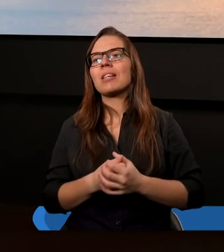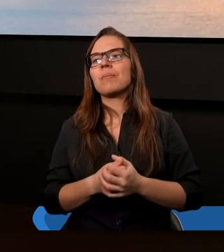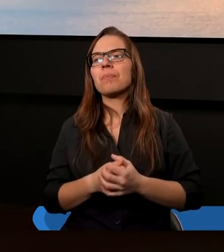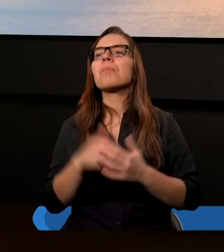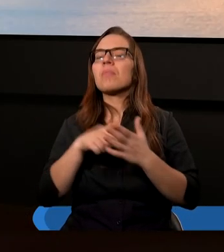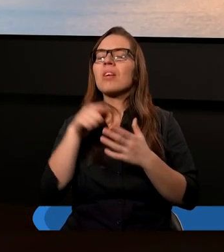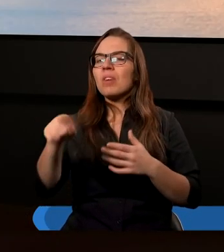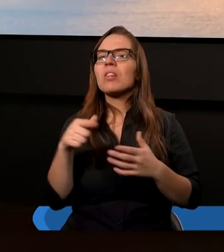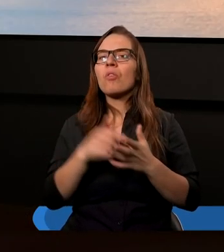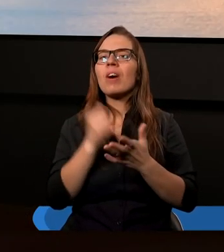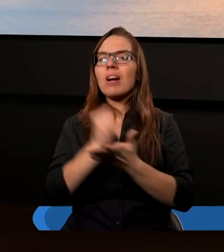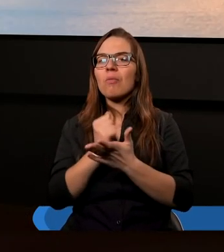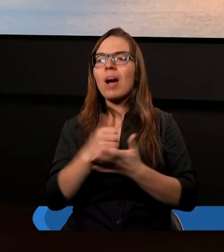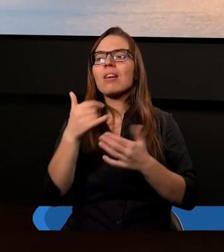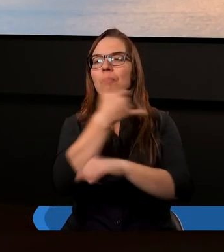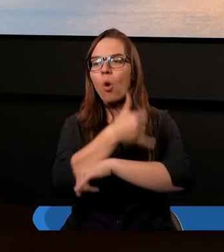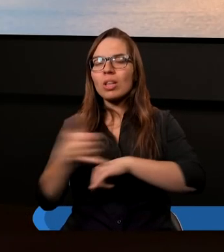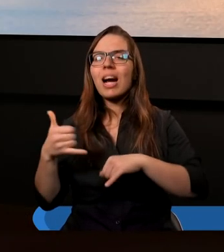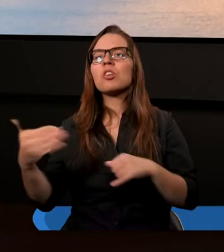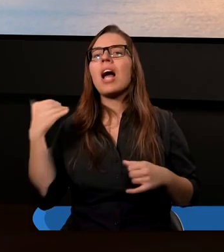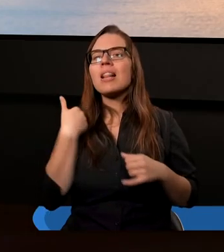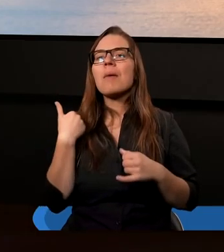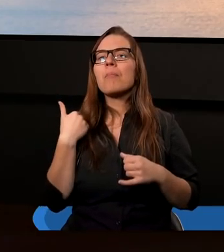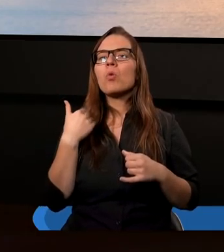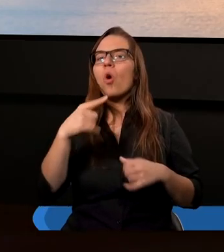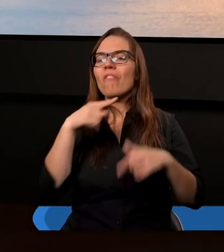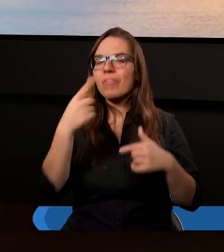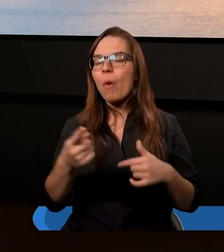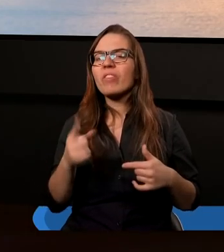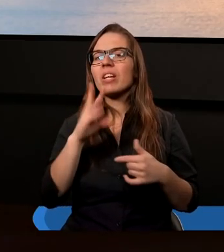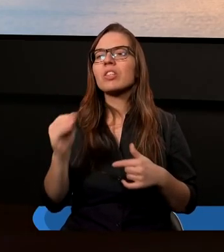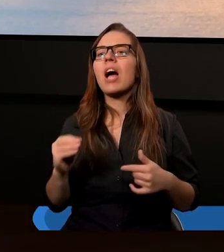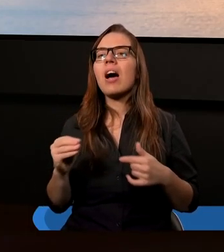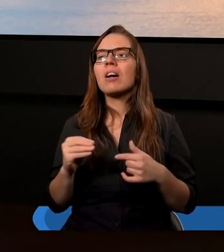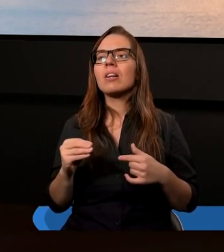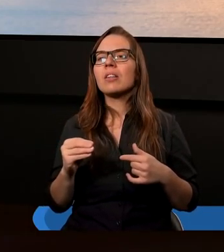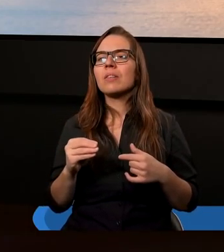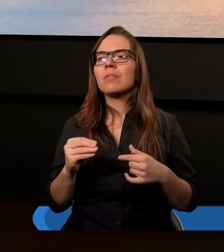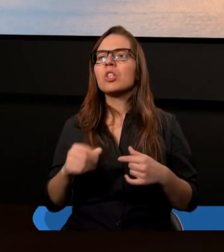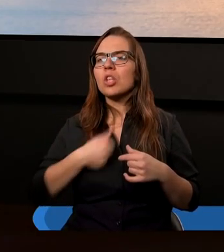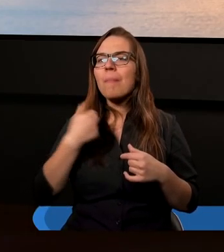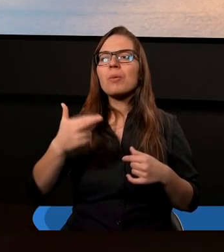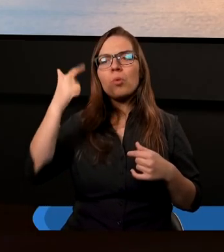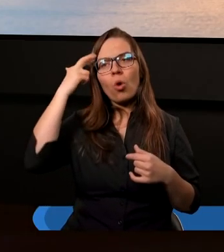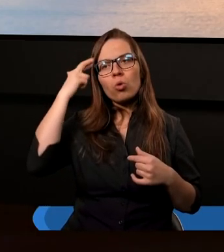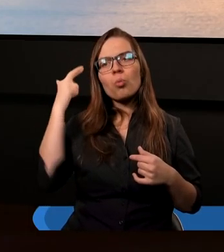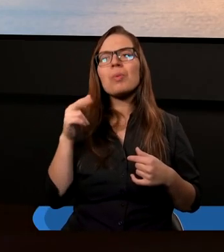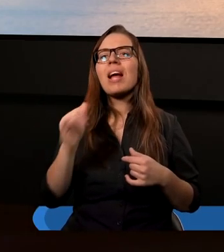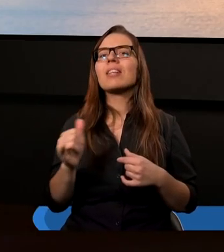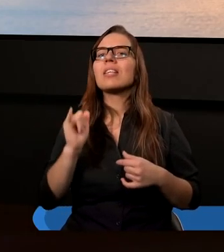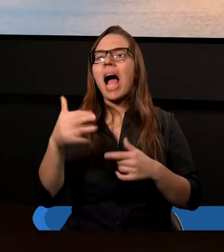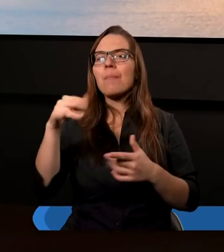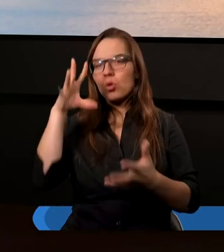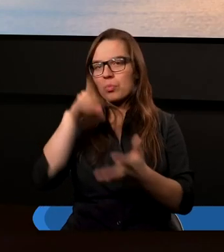właśnie to ważne, to co my się też podkreślali teraz podczas naszej wypowiedzi, że ważne jest, żebyśmy rozumieli, nie tylko, że możemy